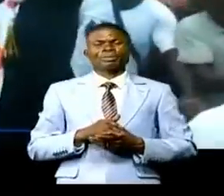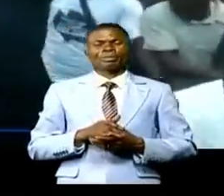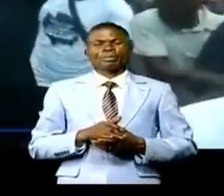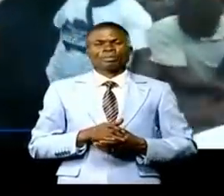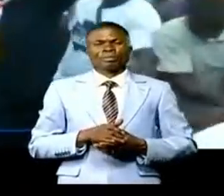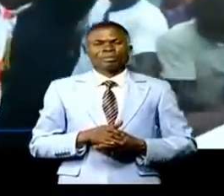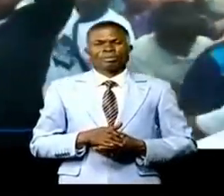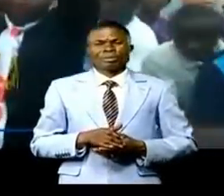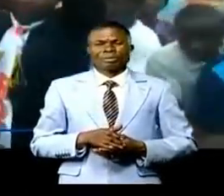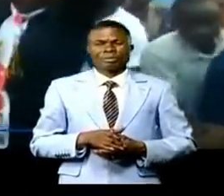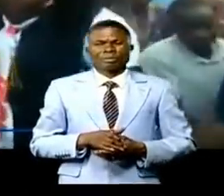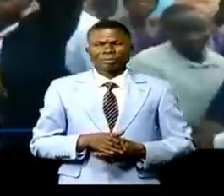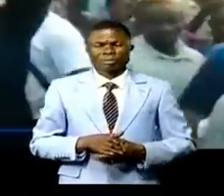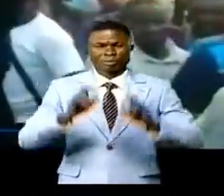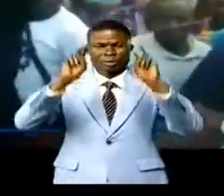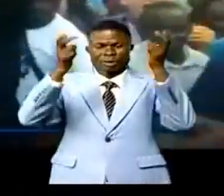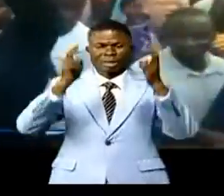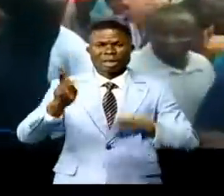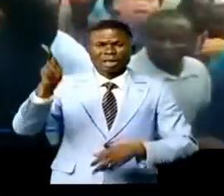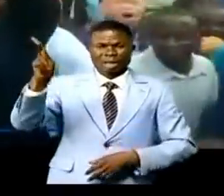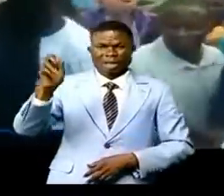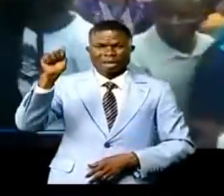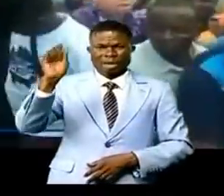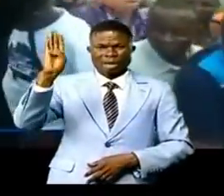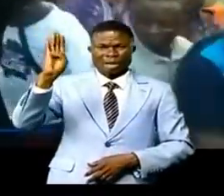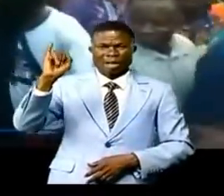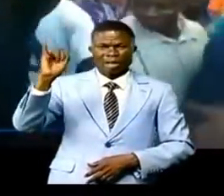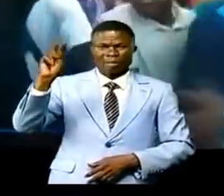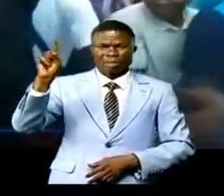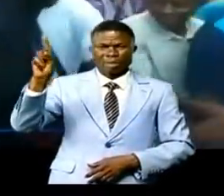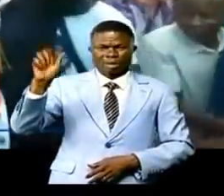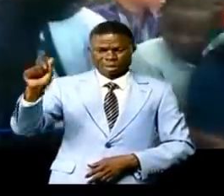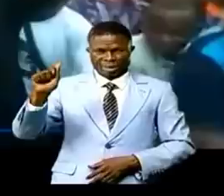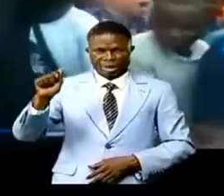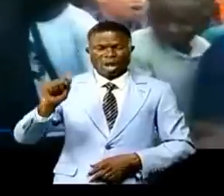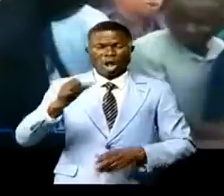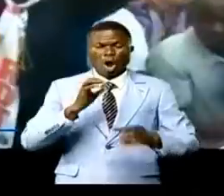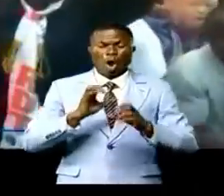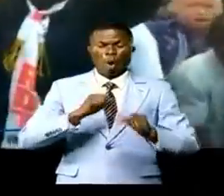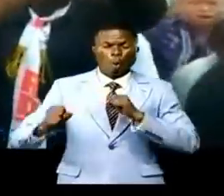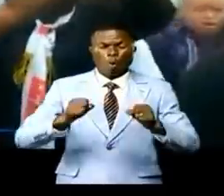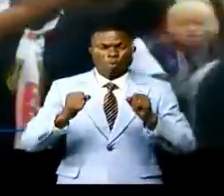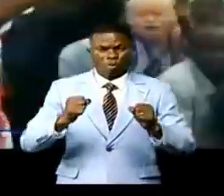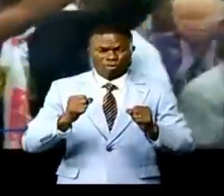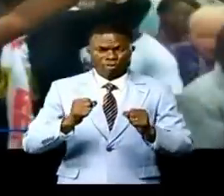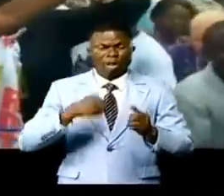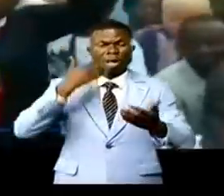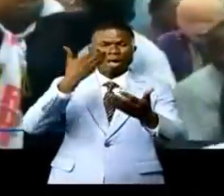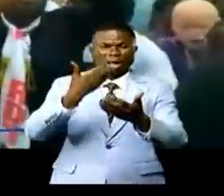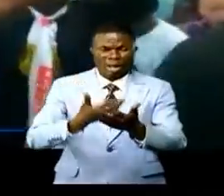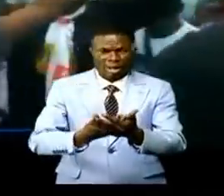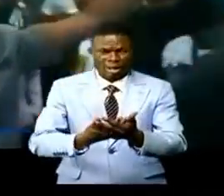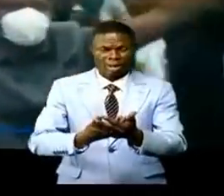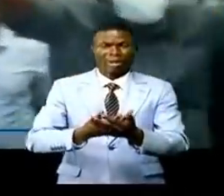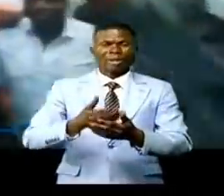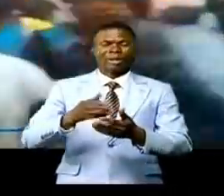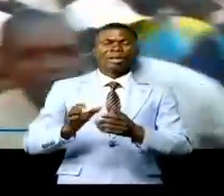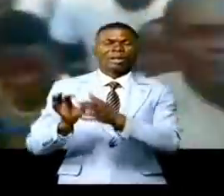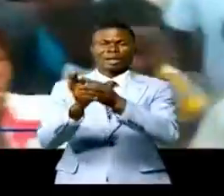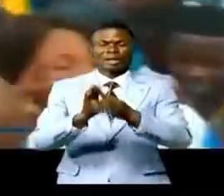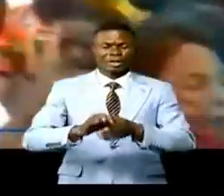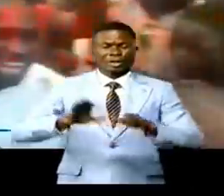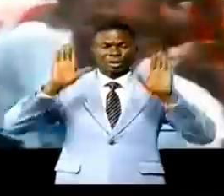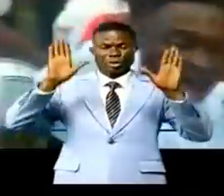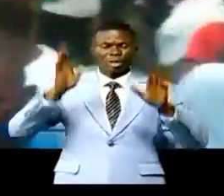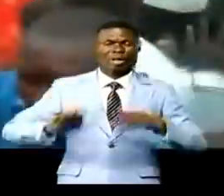de Kabinda a vibré le jeudi 17 février 2022 par l'arrivée du ticket gagnant de l'Union sacrée pour la